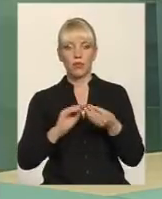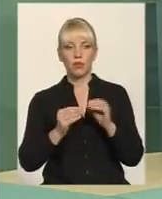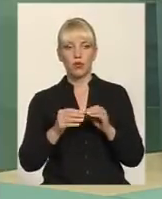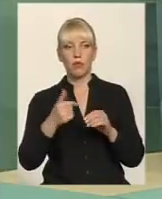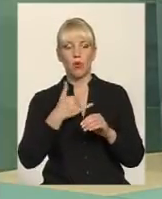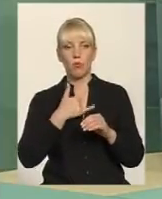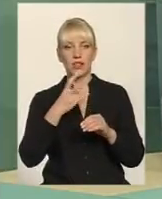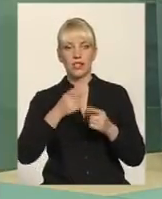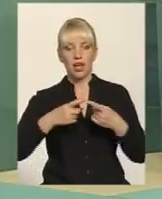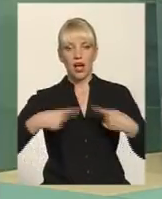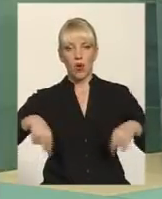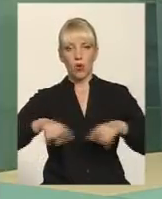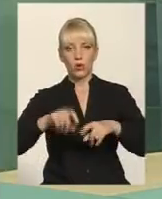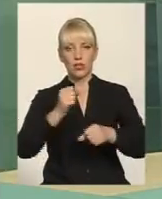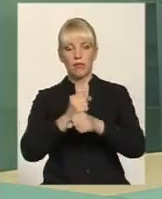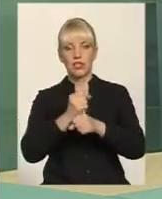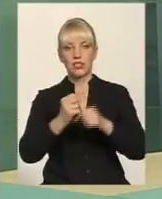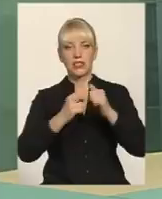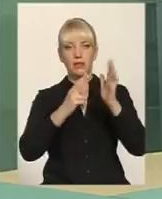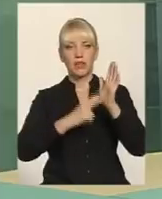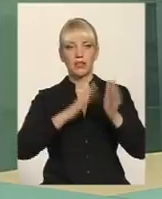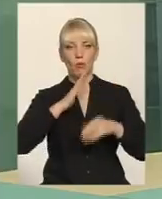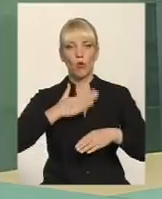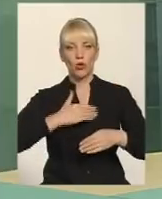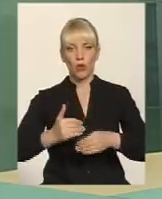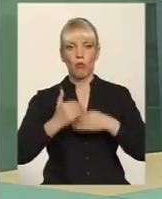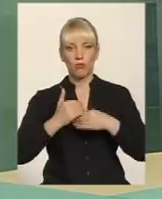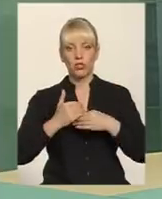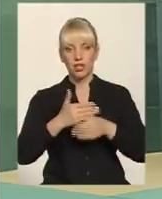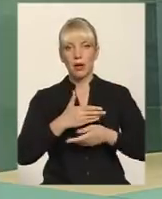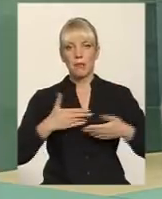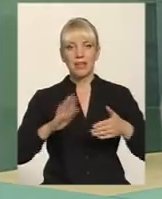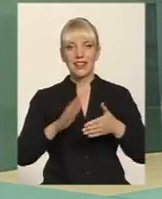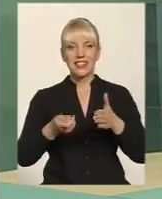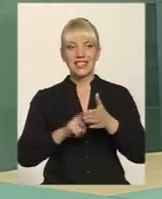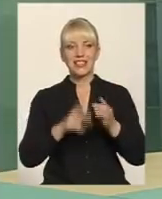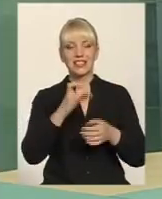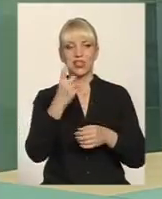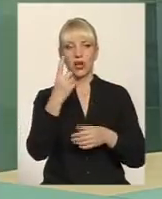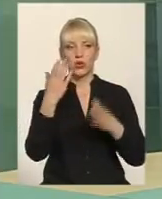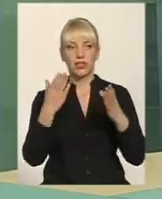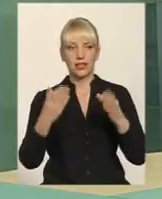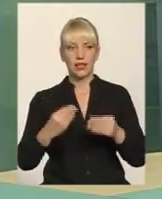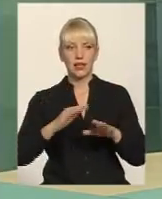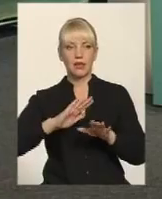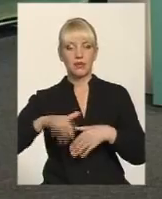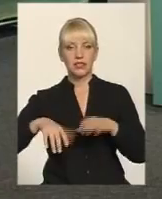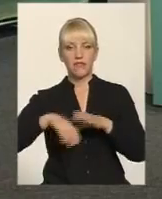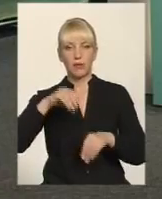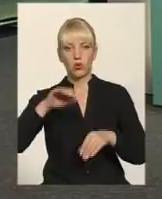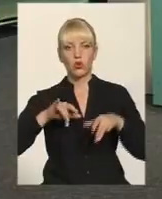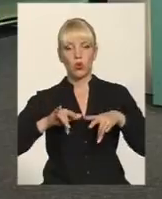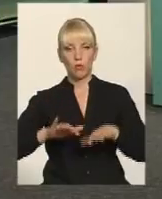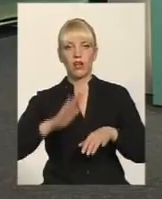окрузі працює 17 моїх помічників. Ми не закрили ні на жоден день, після виборчої кампанії,